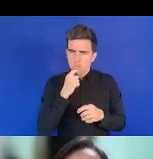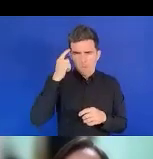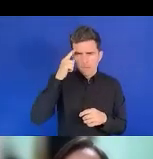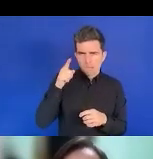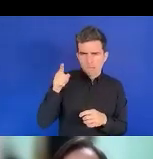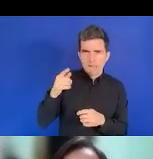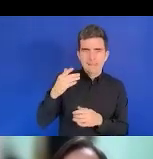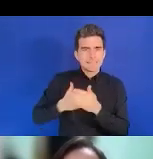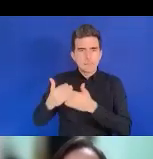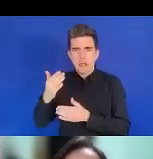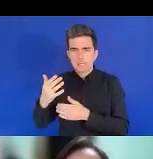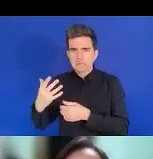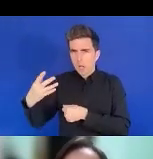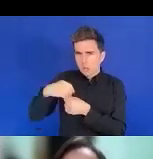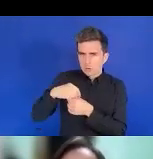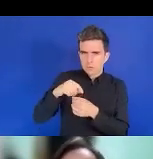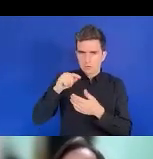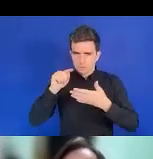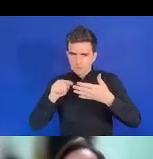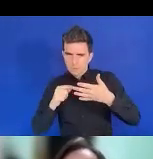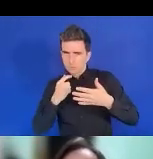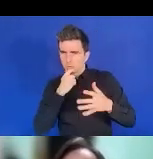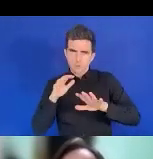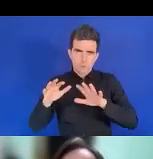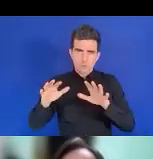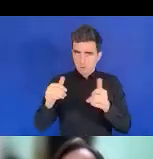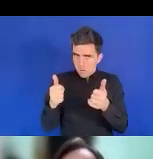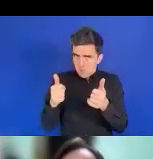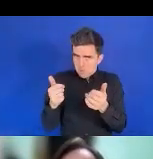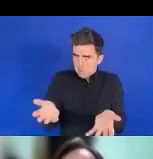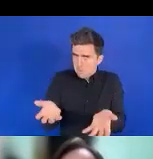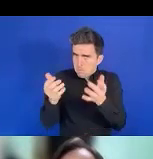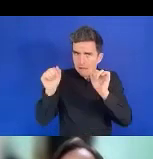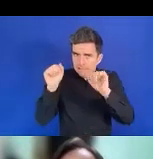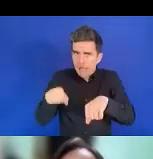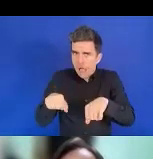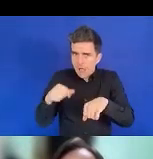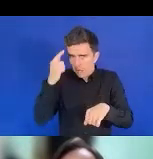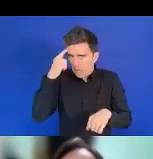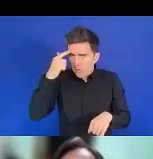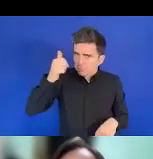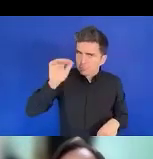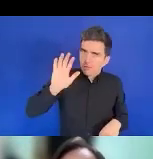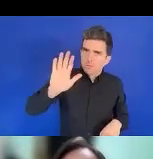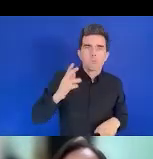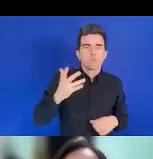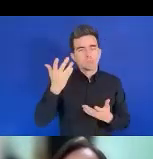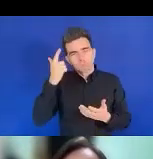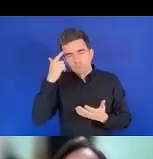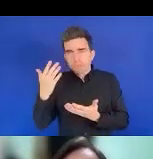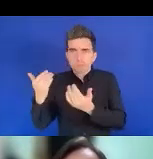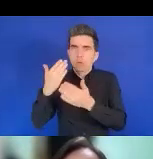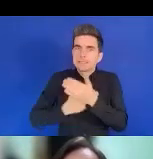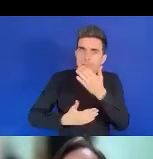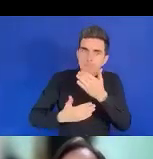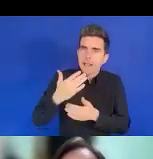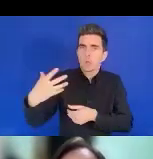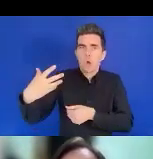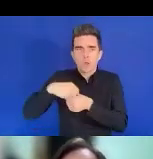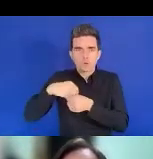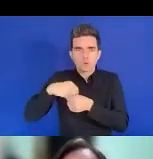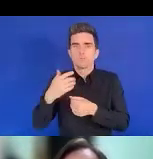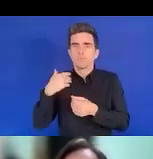mesurer les efforts visant à inclure les personnes handicapées dans la planification. Nous avons vu que la vie de Baguio